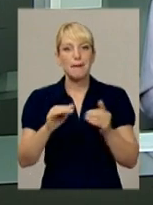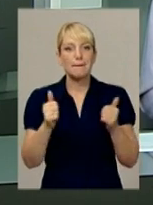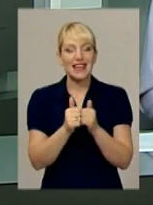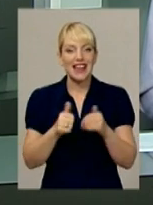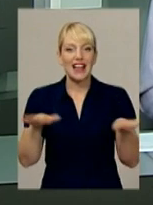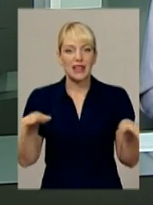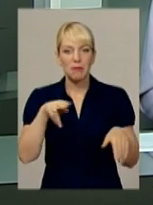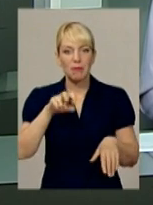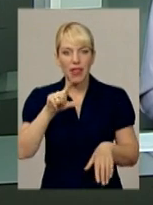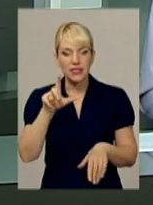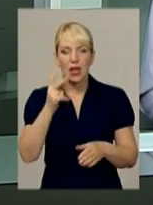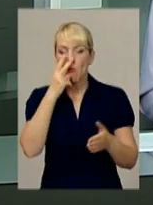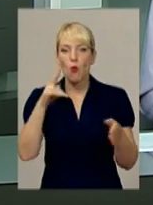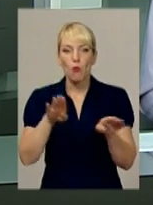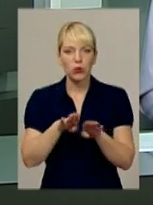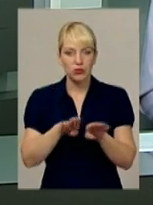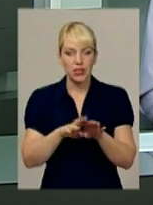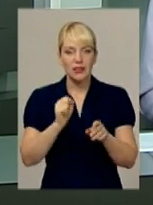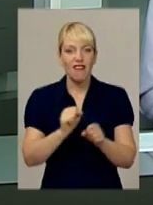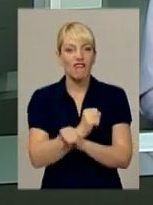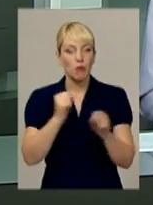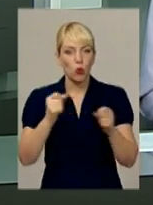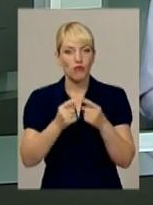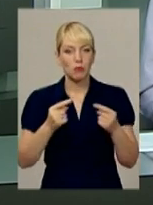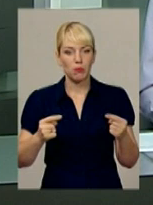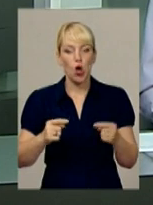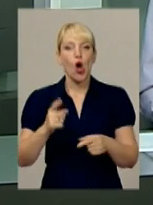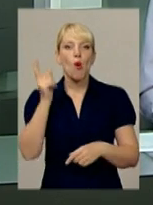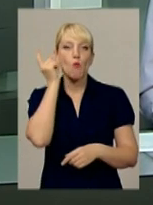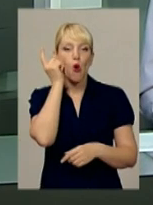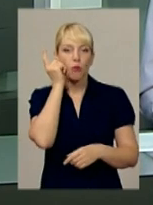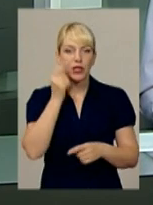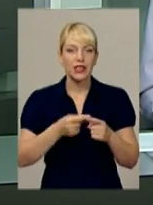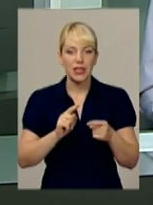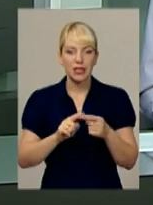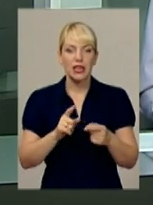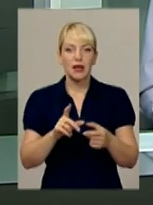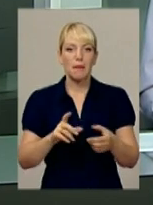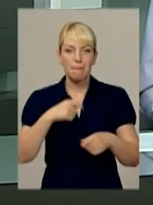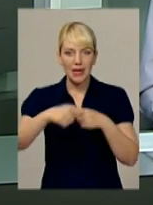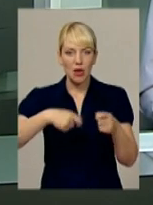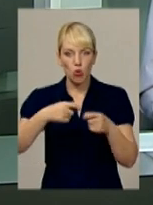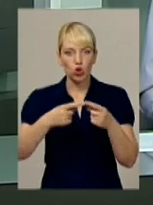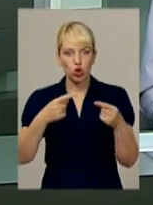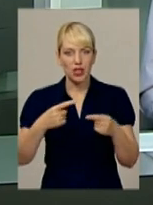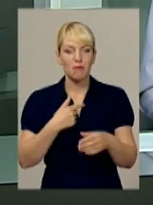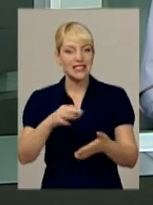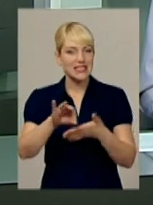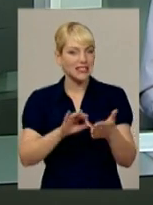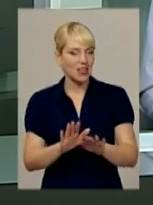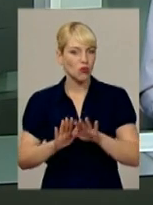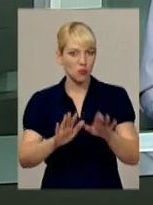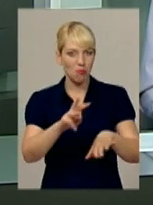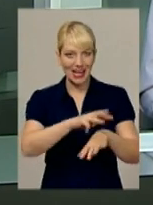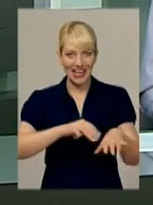-Плаза» побачив схожий на вибухівку предмет. Мобільний телефон з примотаними до нього дротами. На місце події одразу виїхали